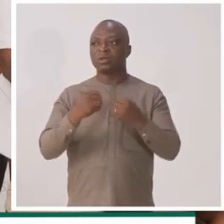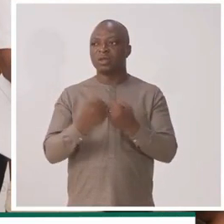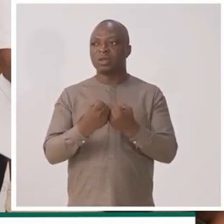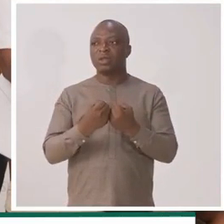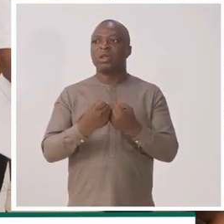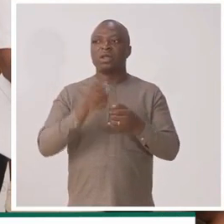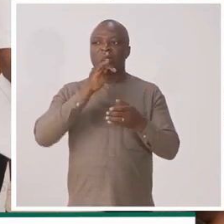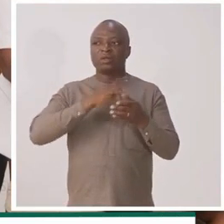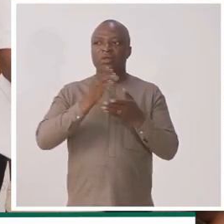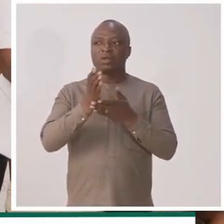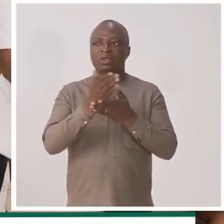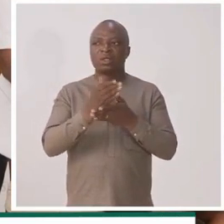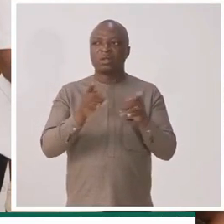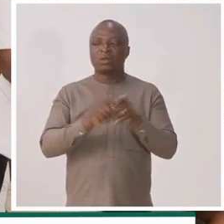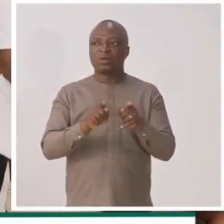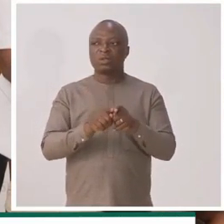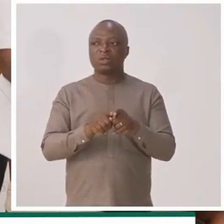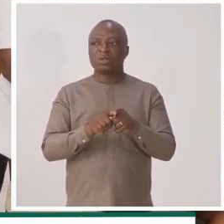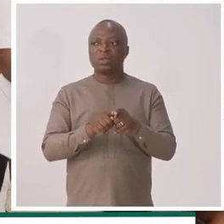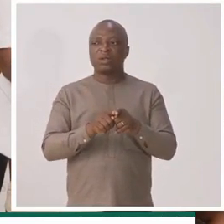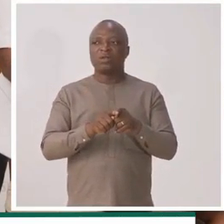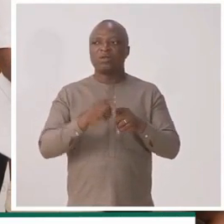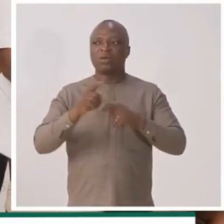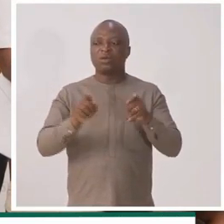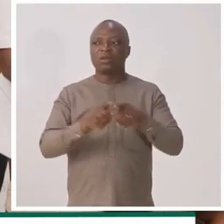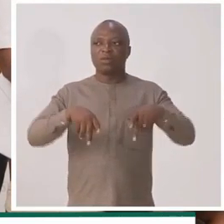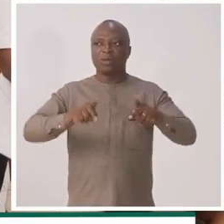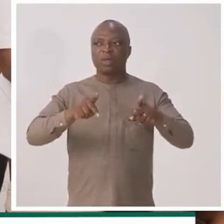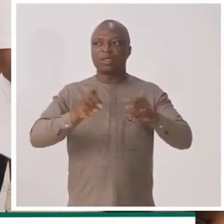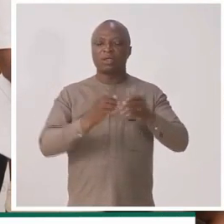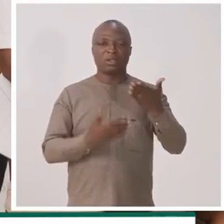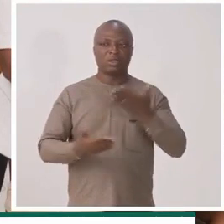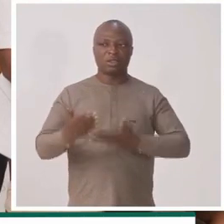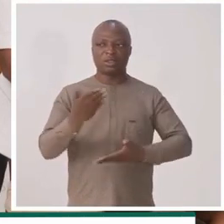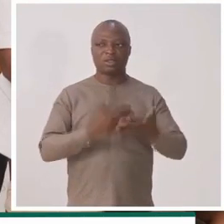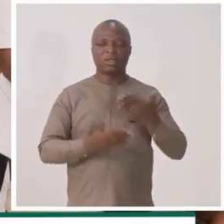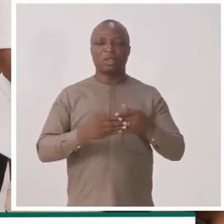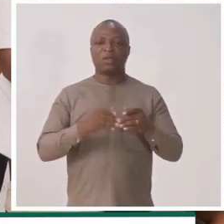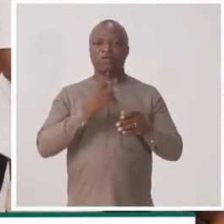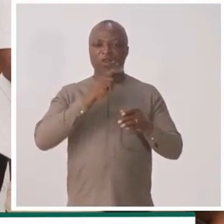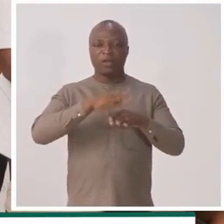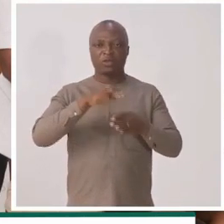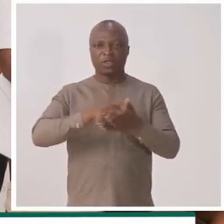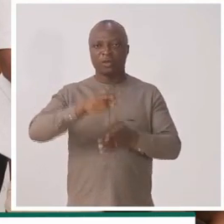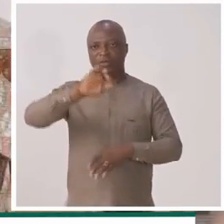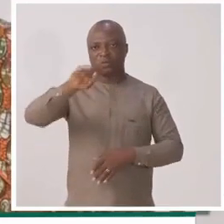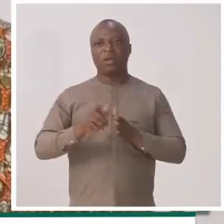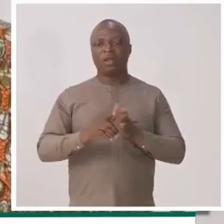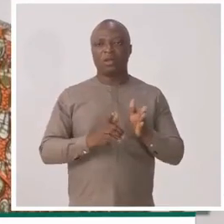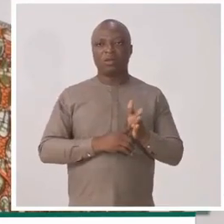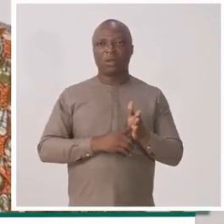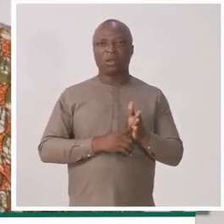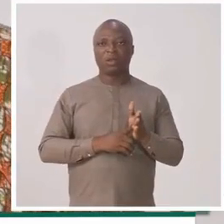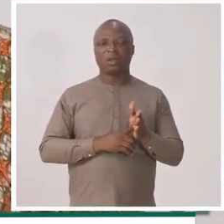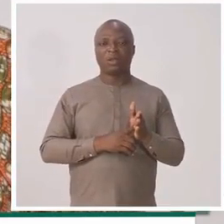ces secteurs et est-ce que les réformes envisagées vont-elles permettre de changer radicalement la donne ? Les